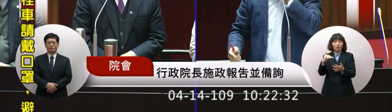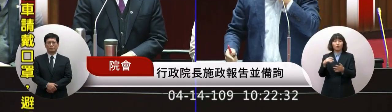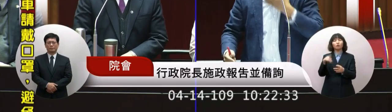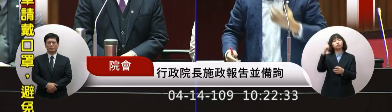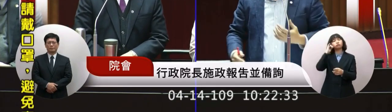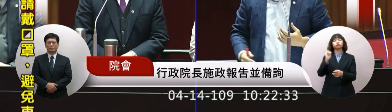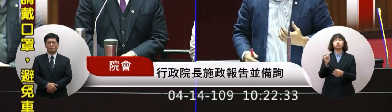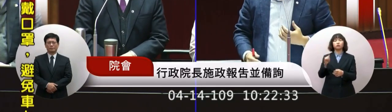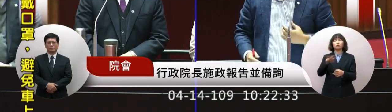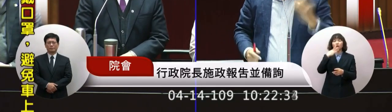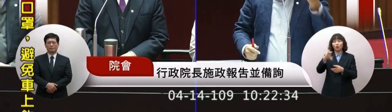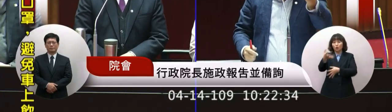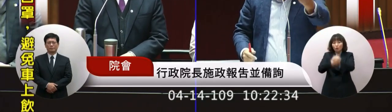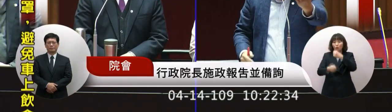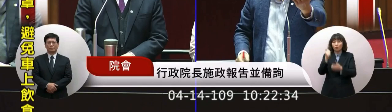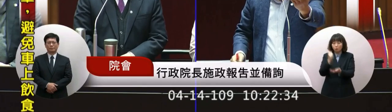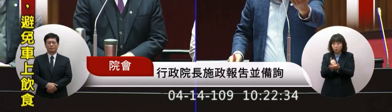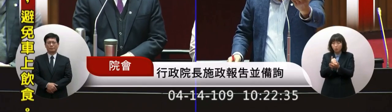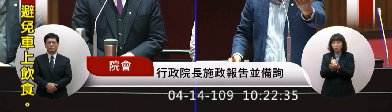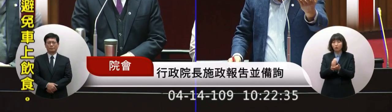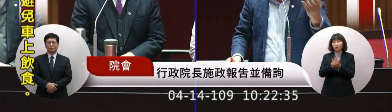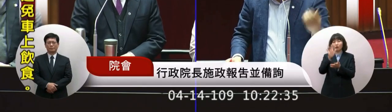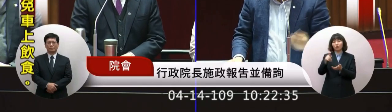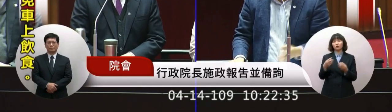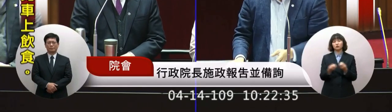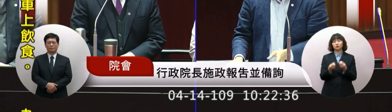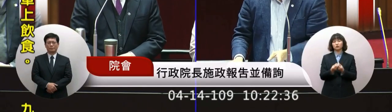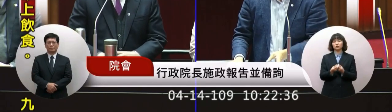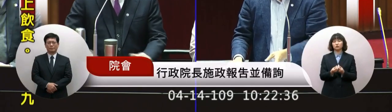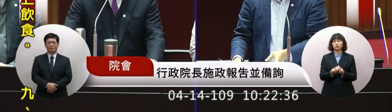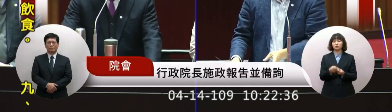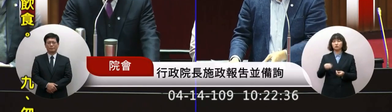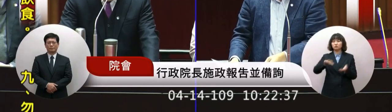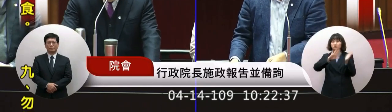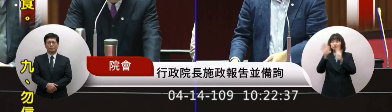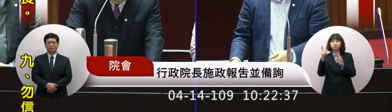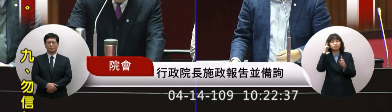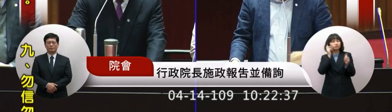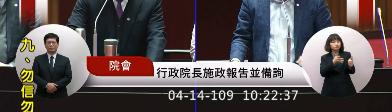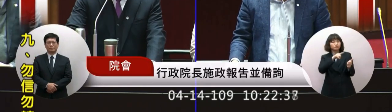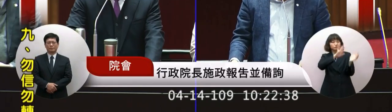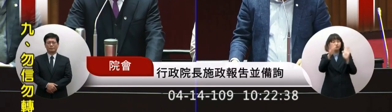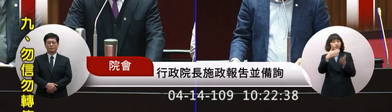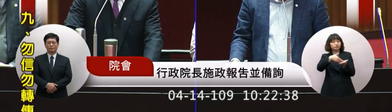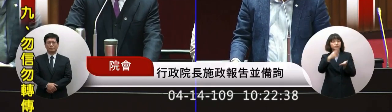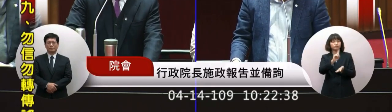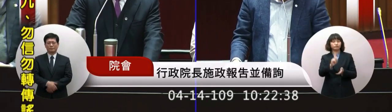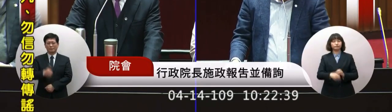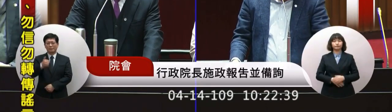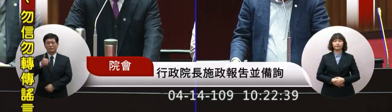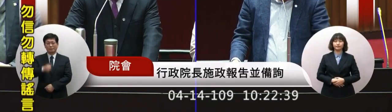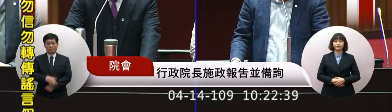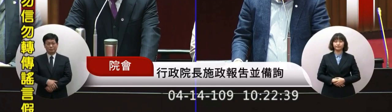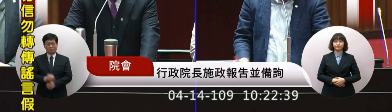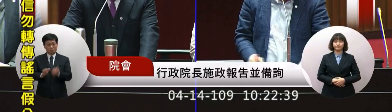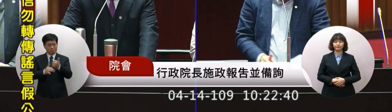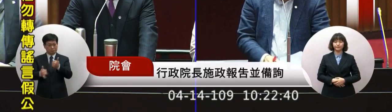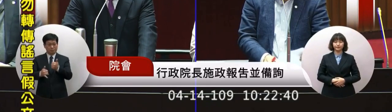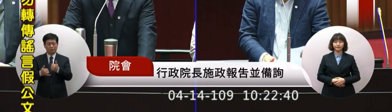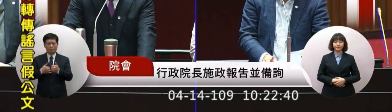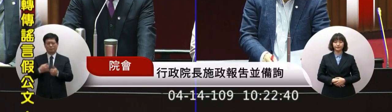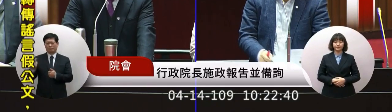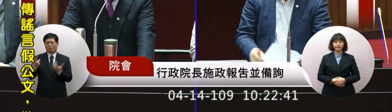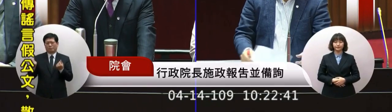嚇壞了印童我想聽聽你的看法 本行長聽聽你的看法好 謝謝 委員